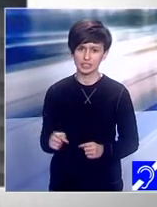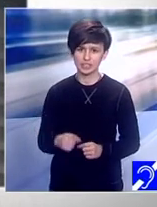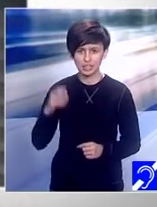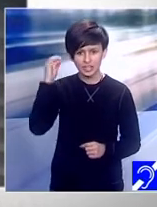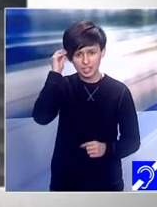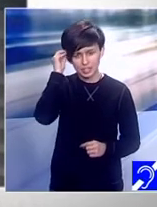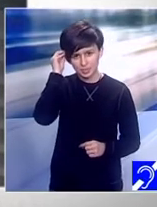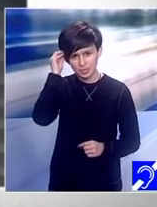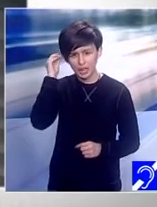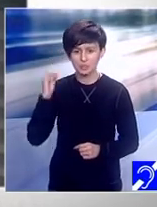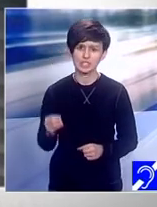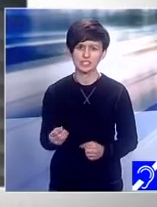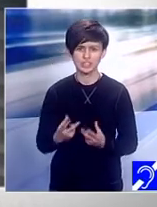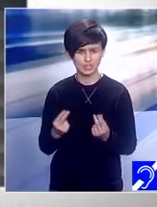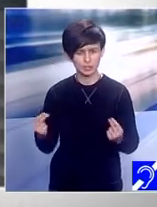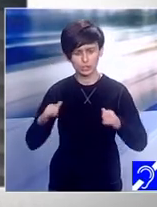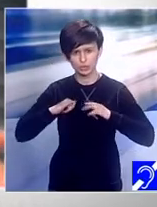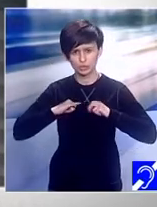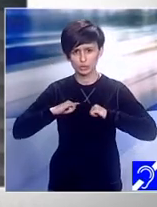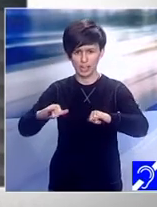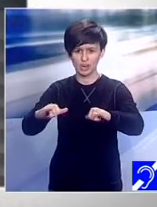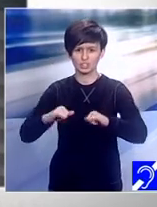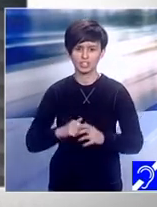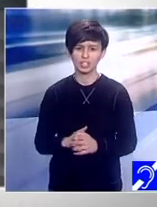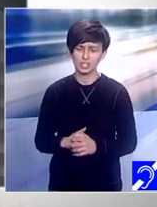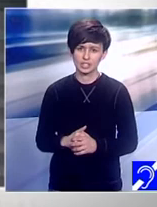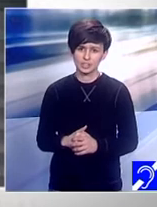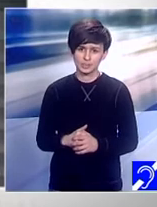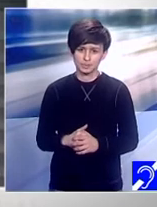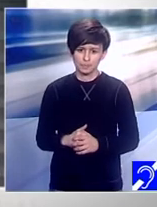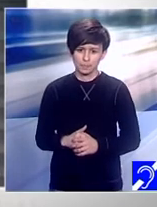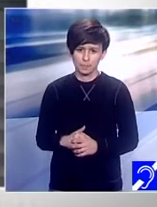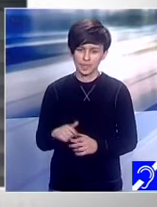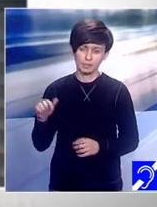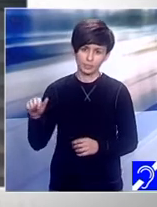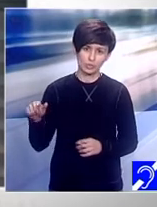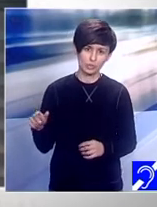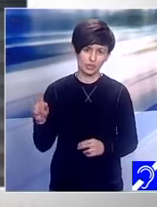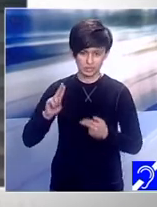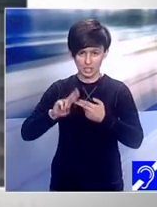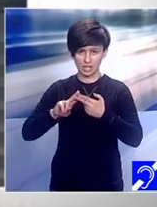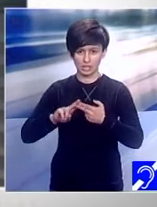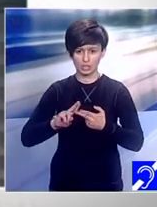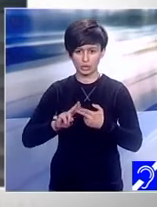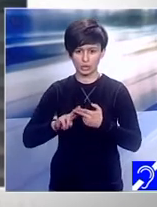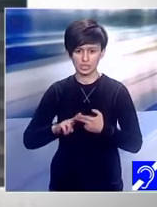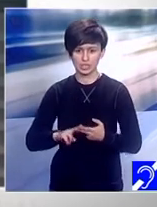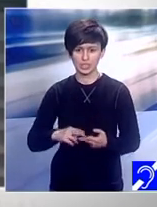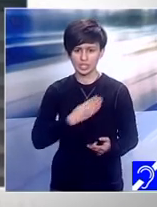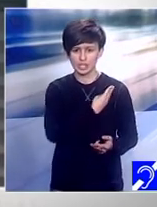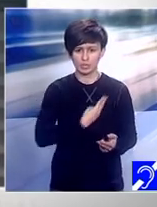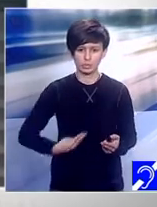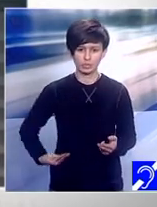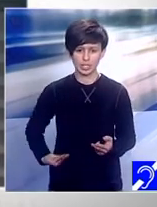multă încredere, foarte multă determinare. Ai fost cu ei la București, la o întâlnire importantă a organizațiilor, persoanelor și